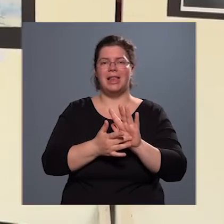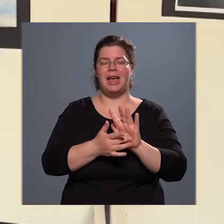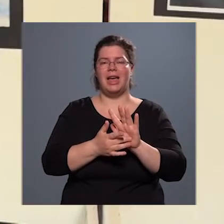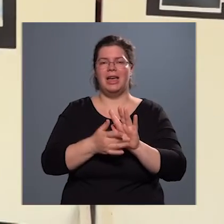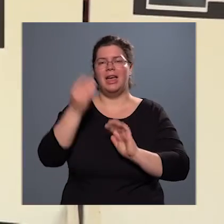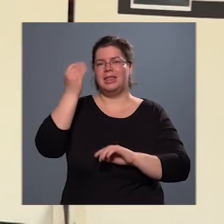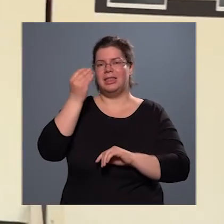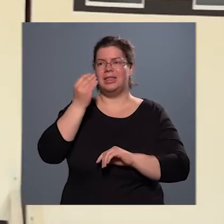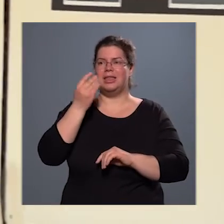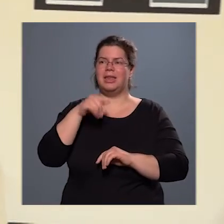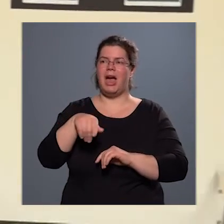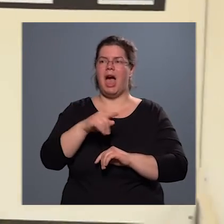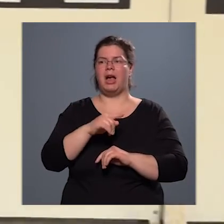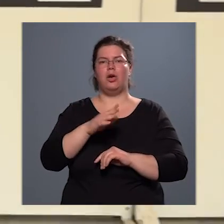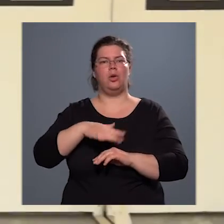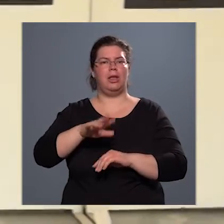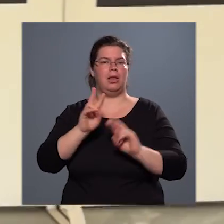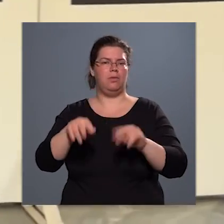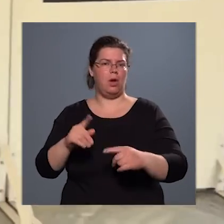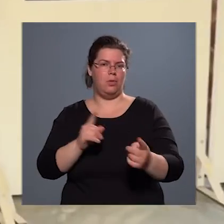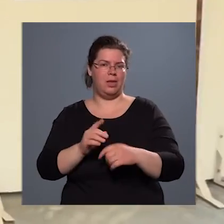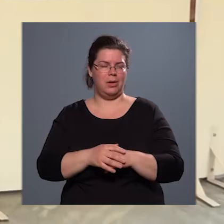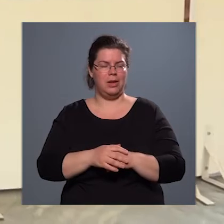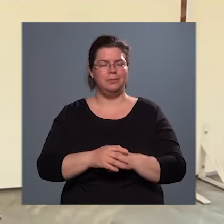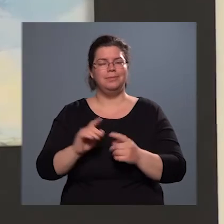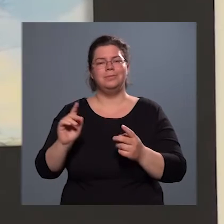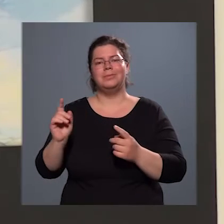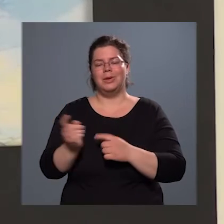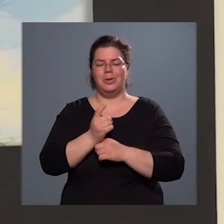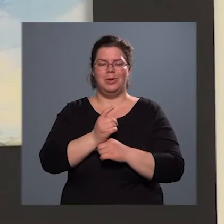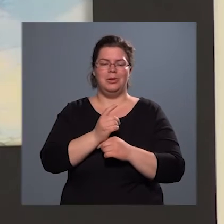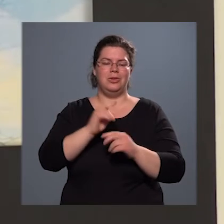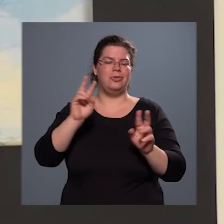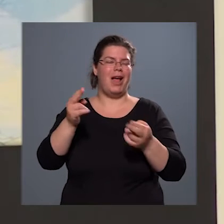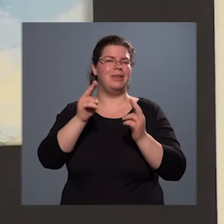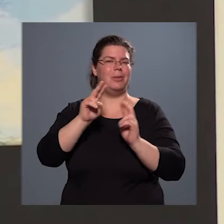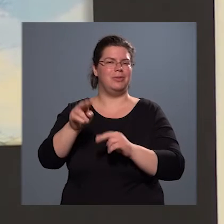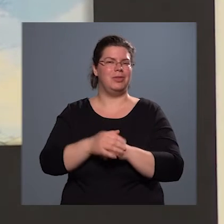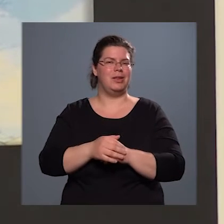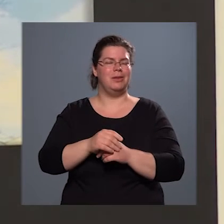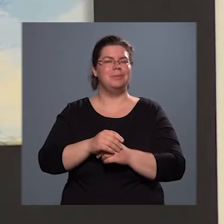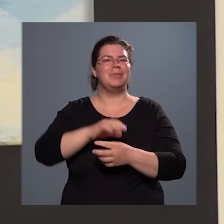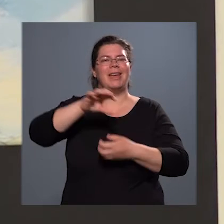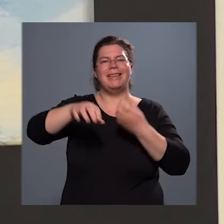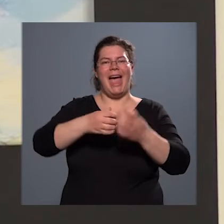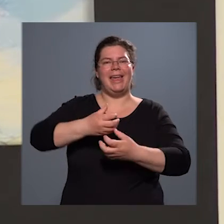környezethez való viszonyát. Külön fölhívom a figyelmet arra, hogy a gyárkémény és az